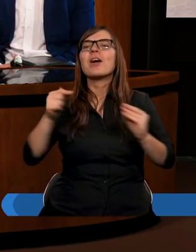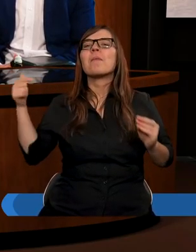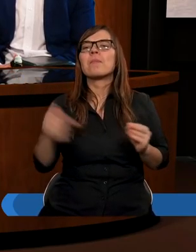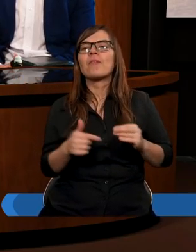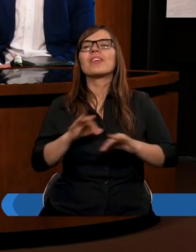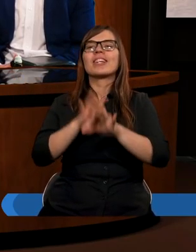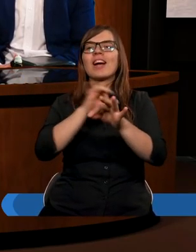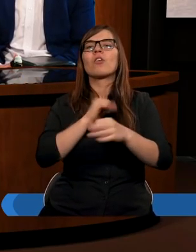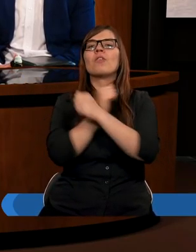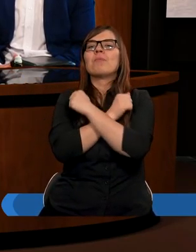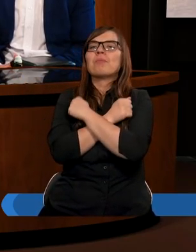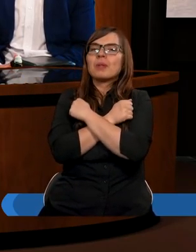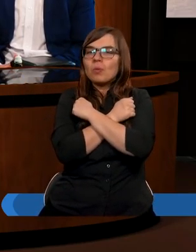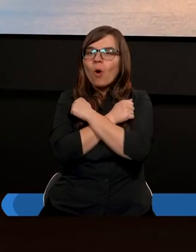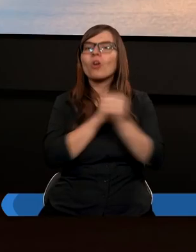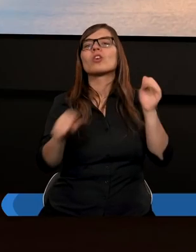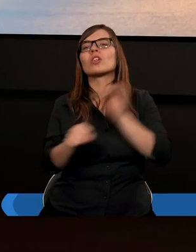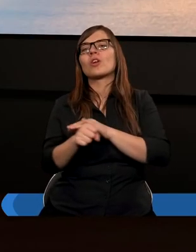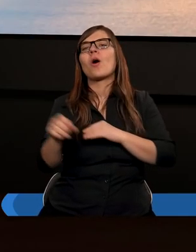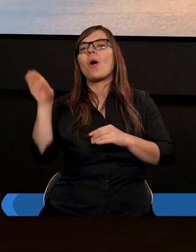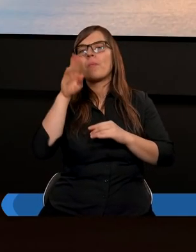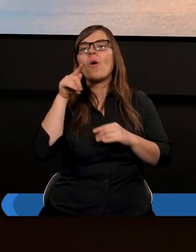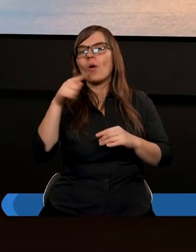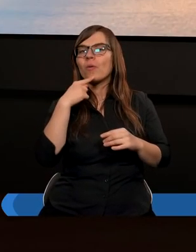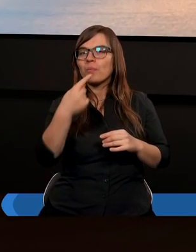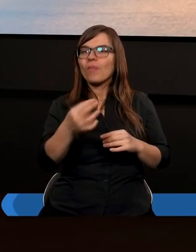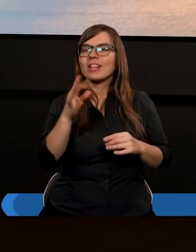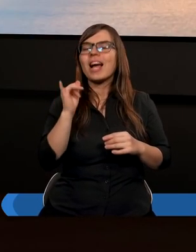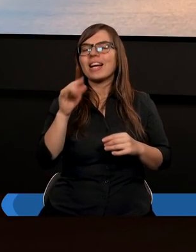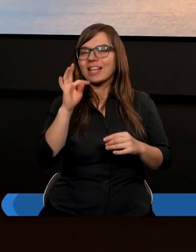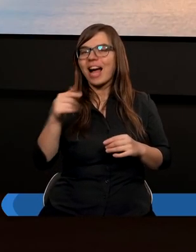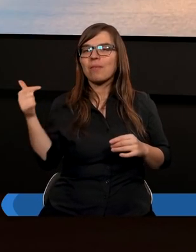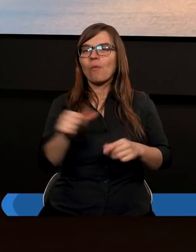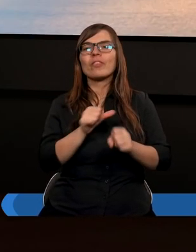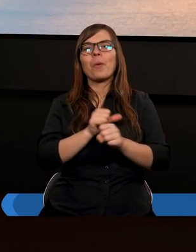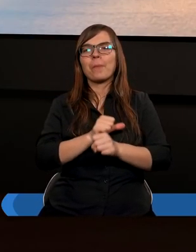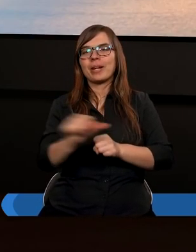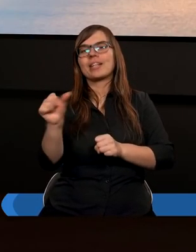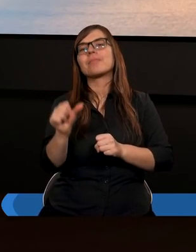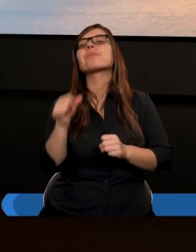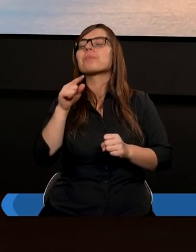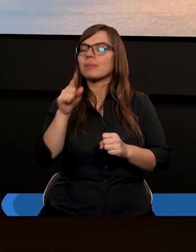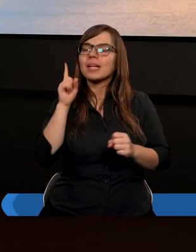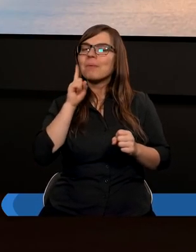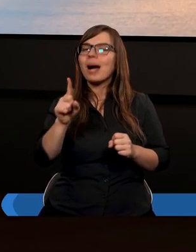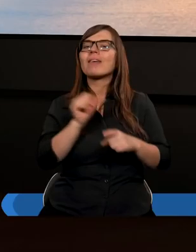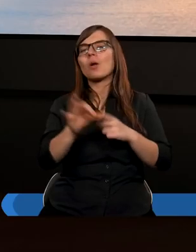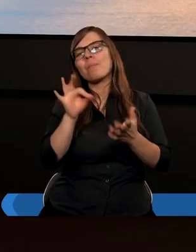powinniśmy kierować się miłością do Boga. Pan tak powiedział i to robić. Ale pewnie, że są